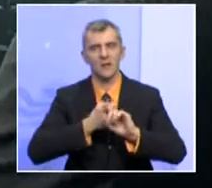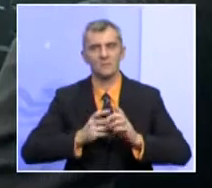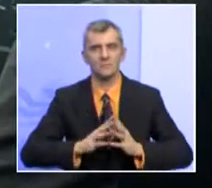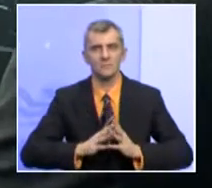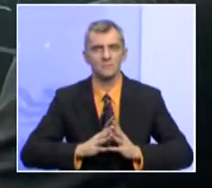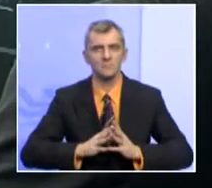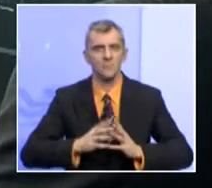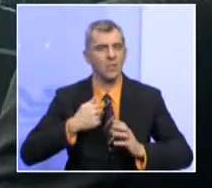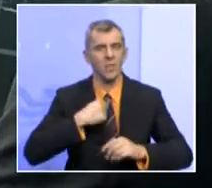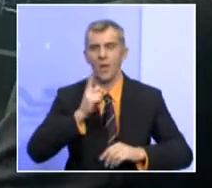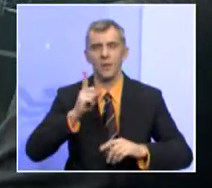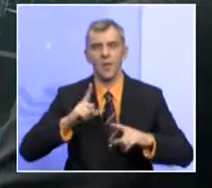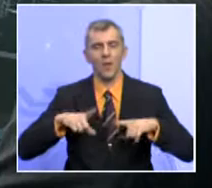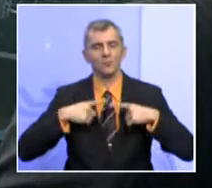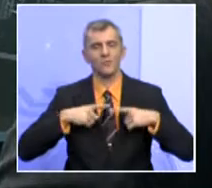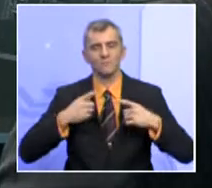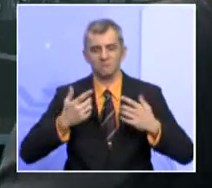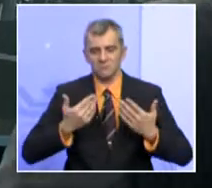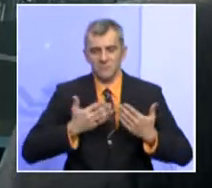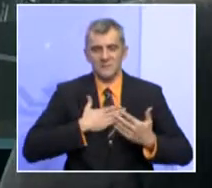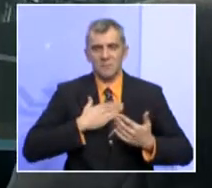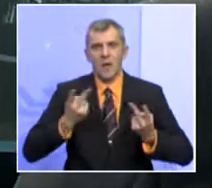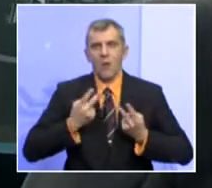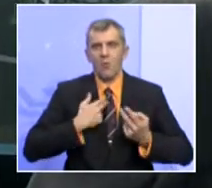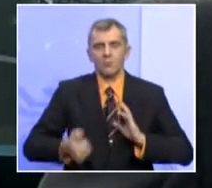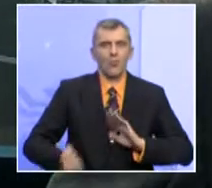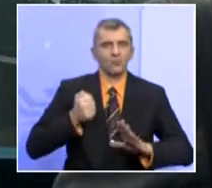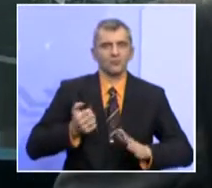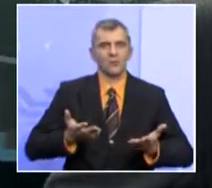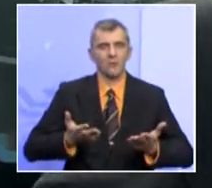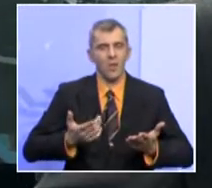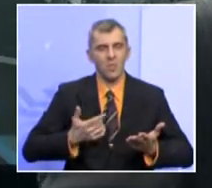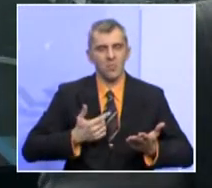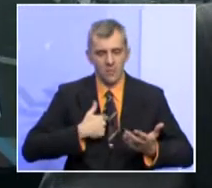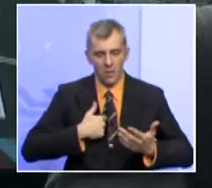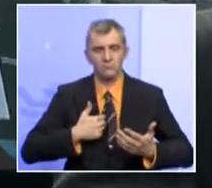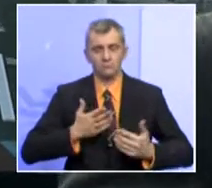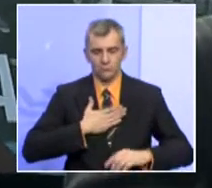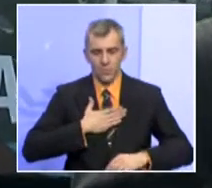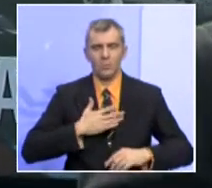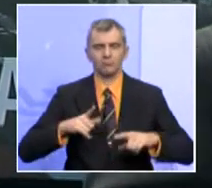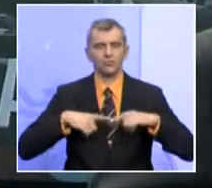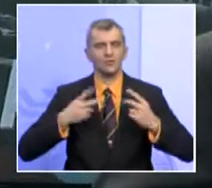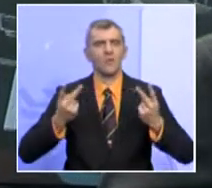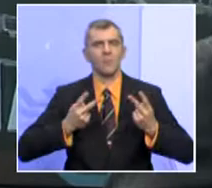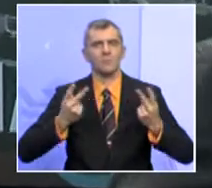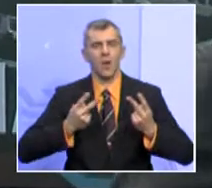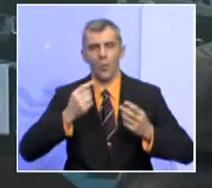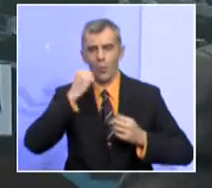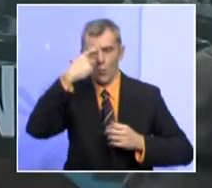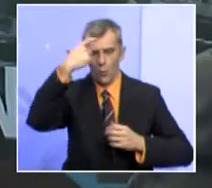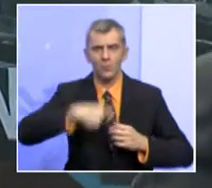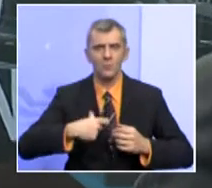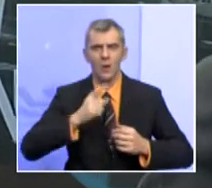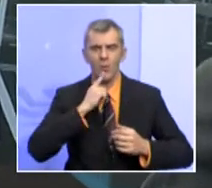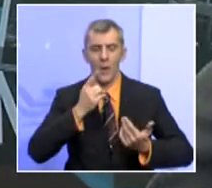Ja ne doživljam sebe kao kočničara u bilo kojem procesu. Ja sebe zaista doživljam kao osobu koja